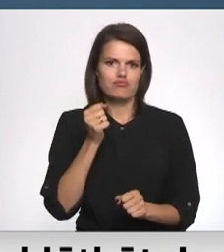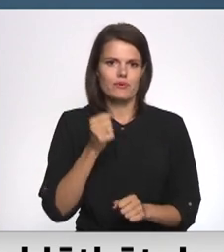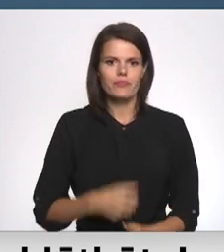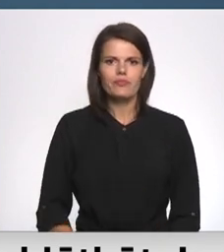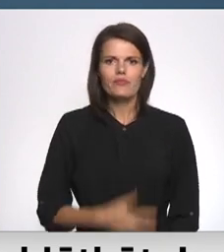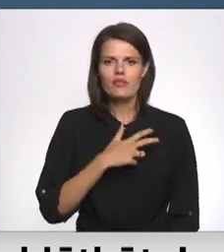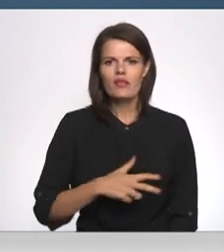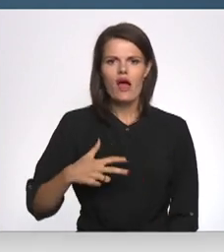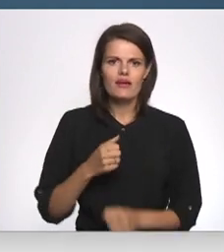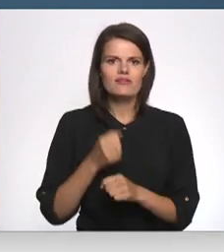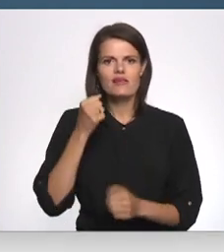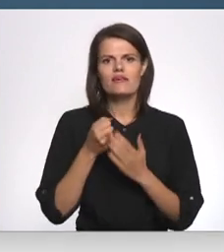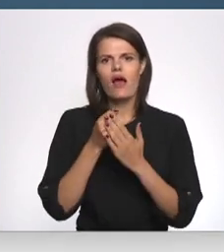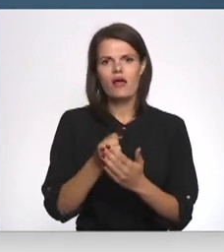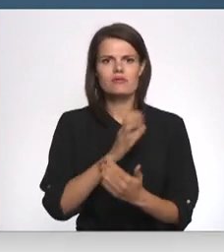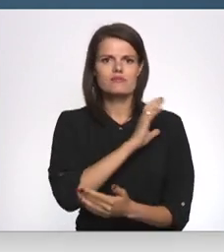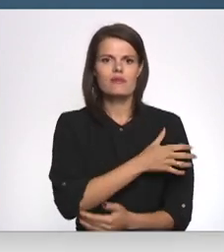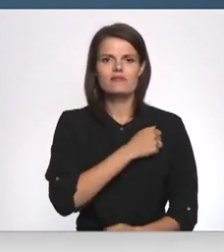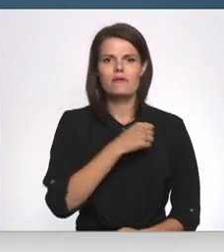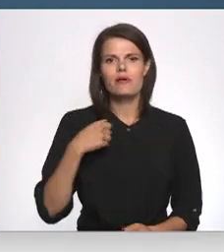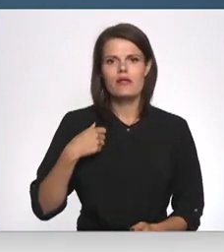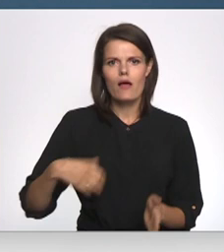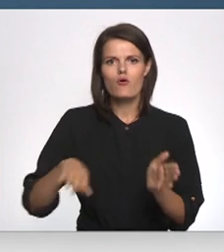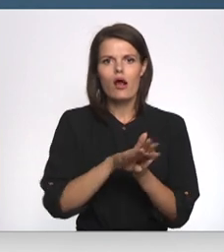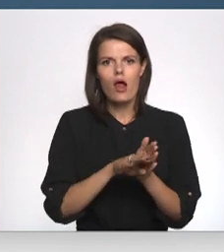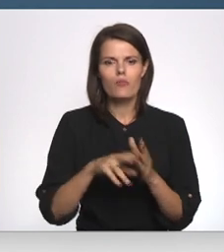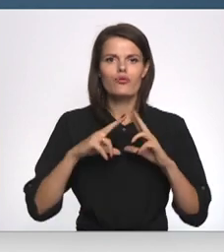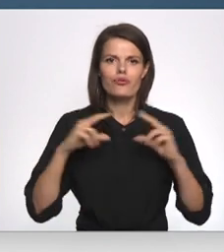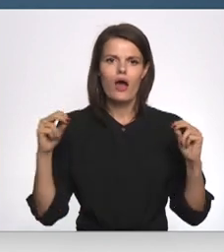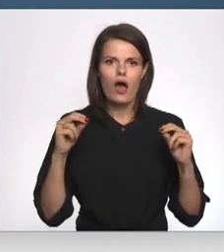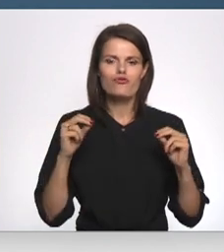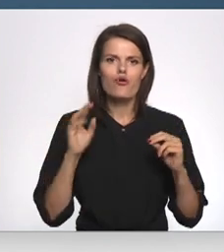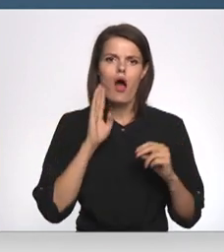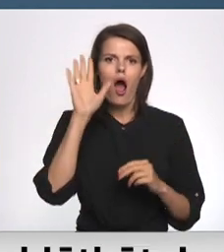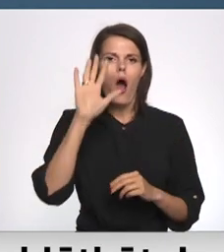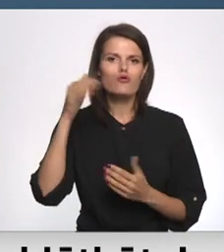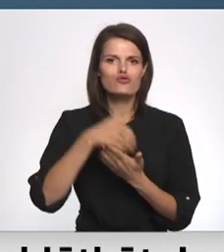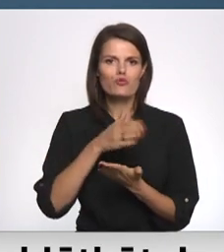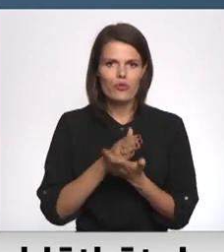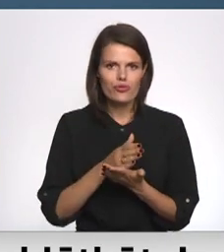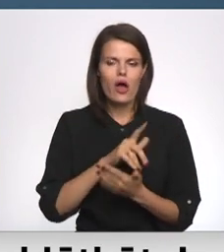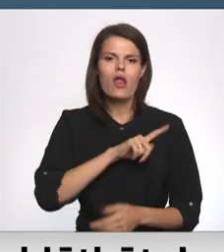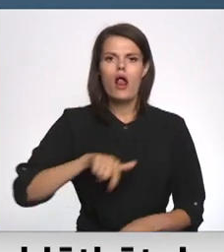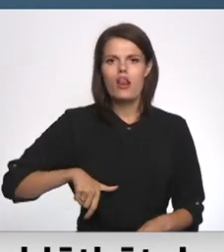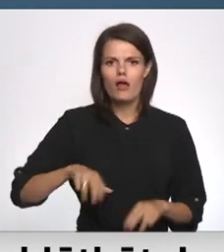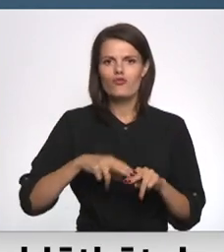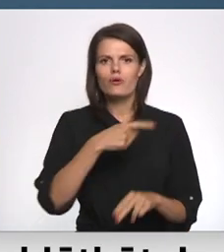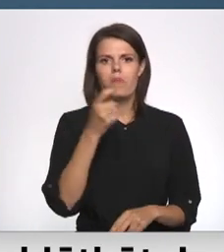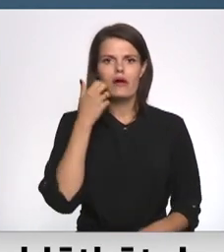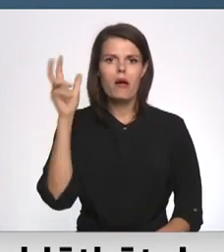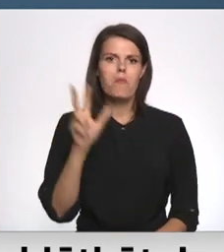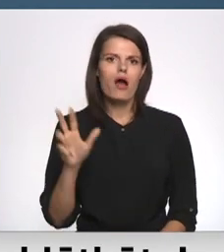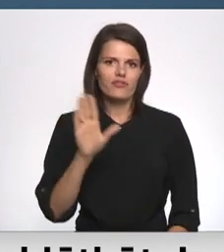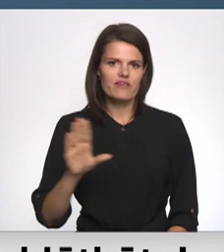Dānijas stingri atbalsta spēcīgu militāro klātbūtni NATO aukšumu flangā Latviju, protams, un pārējās Baltijas valsts